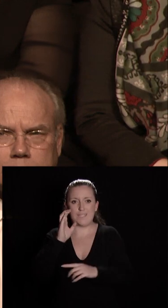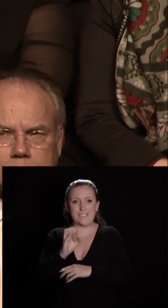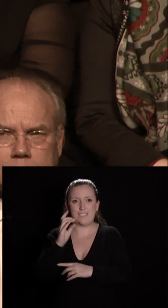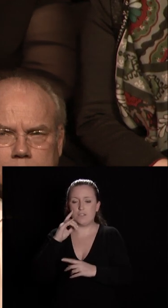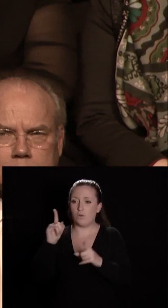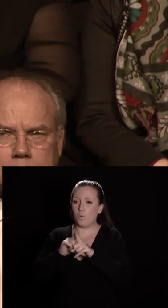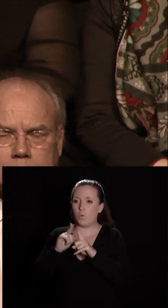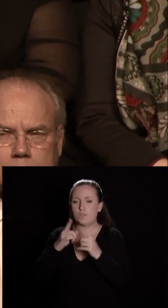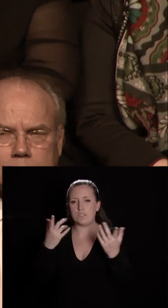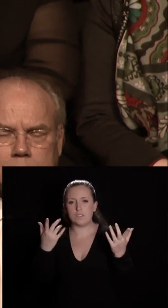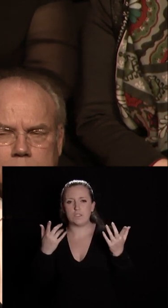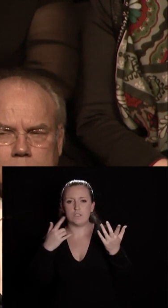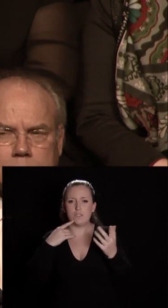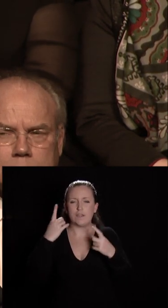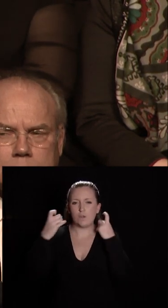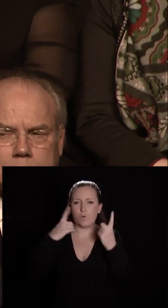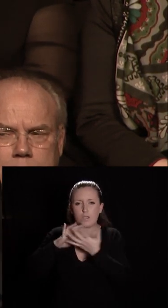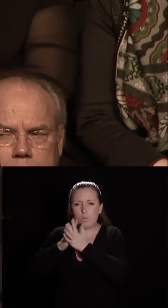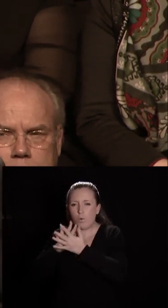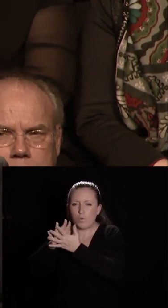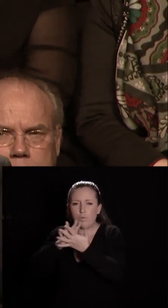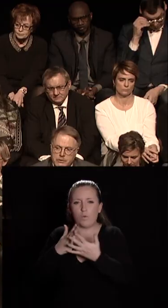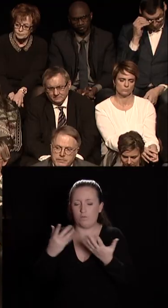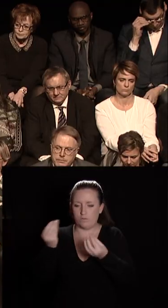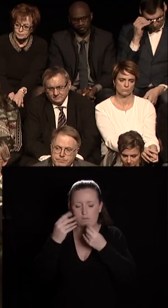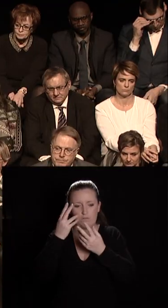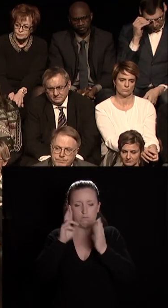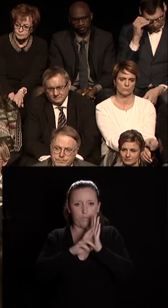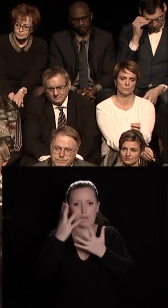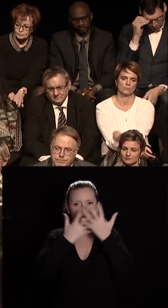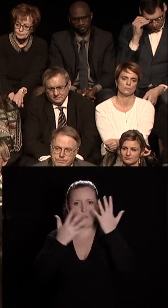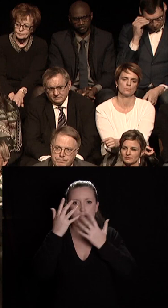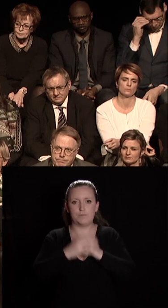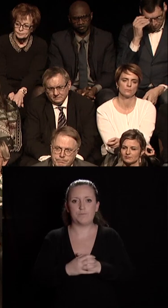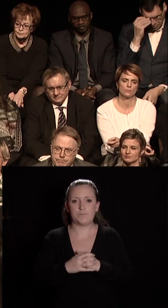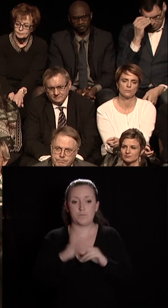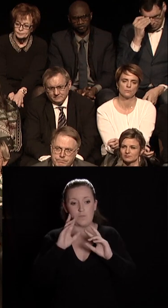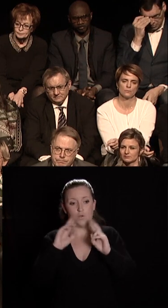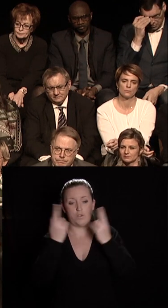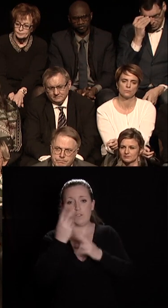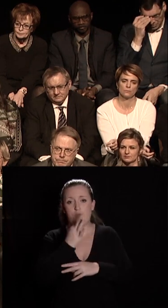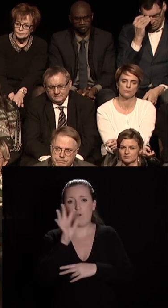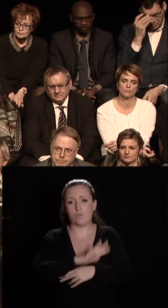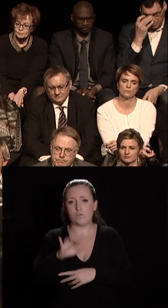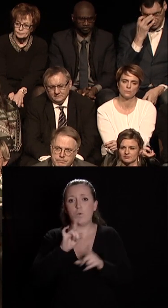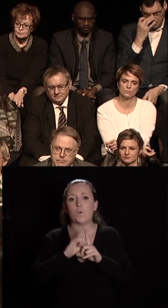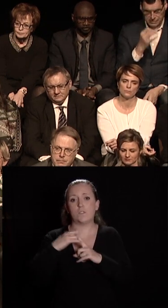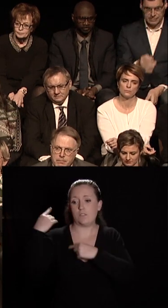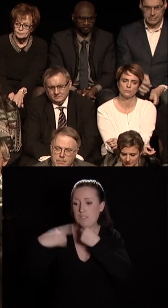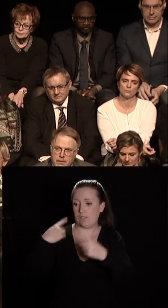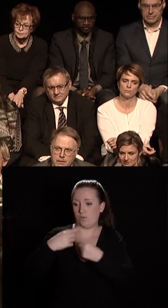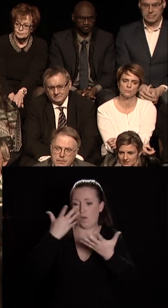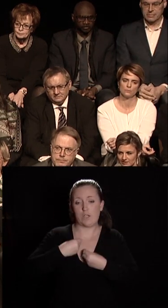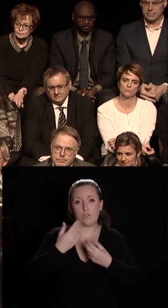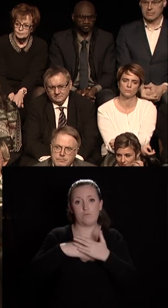complotistes qui sont associées à la perte des repères l'universalisme de la France c'est aussi une tradition d'accueil à Dijon